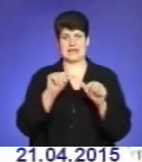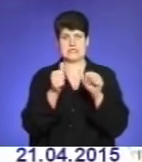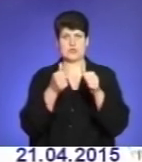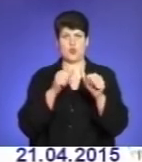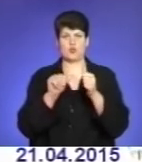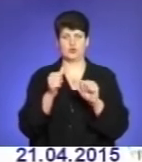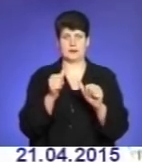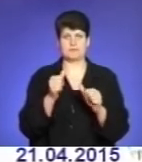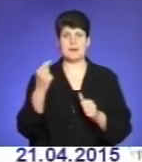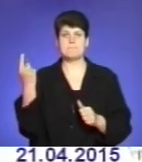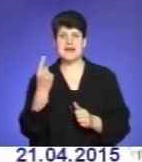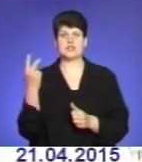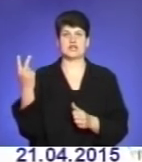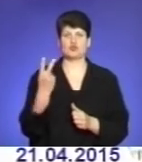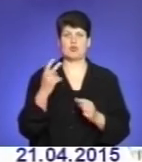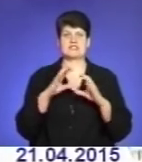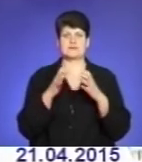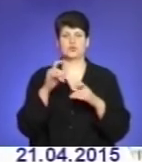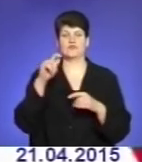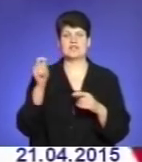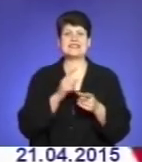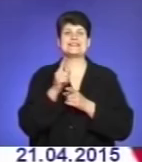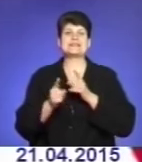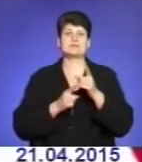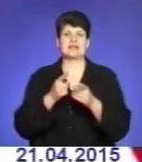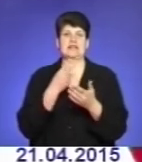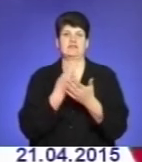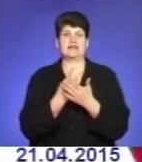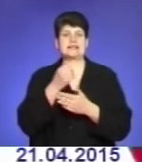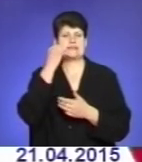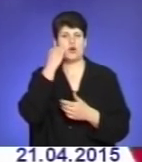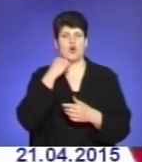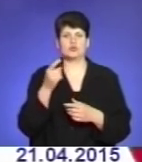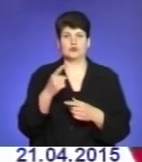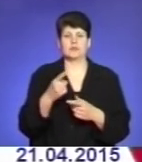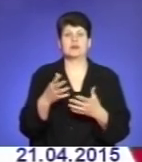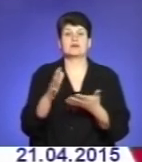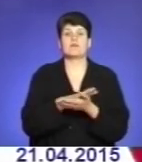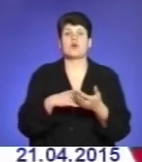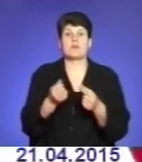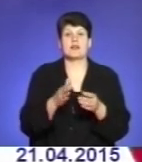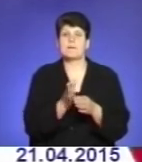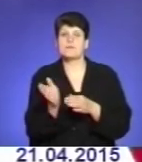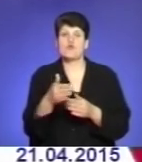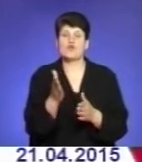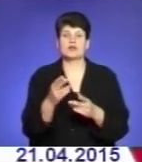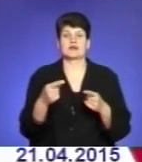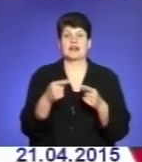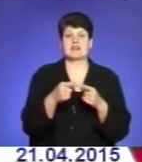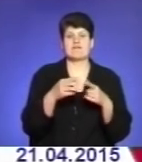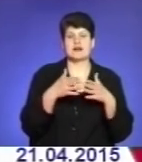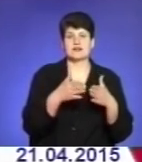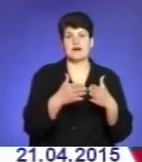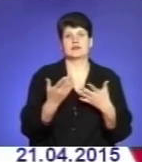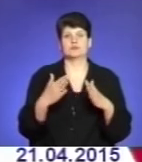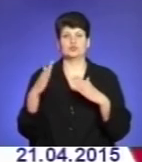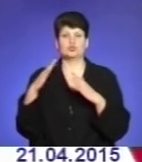Перша і друга світові війни змінили вигляд Старого Тернополя. Зникли провулки, квартали, вулиці та будинки. У повоєнні